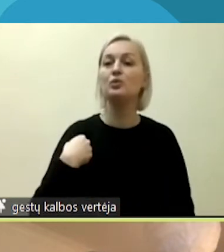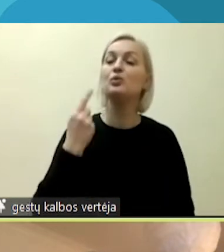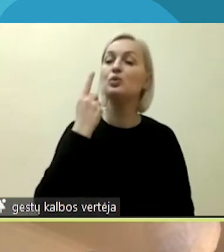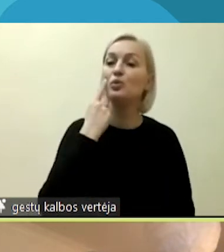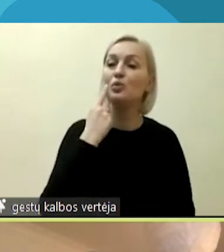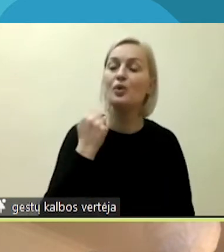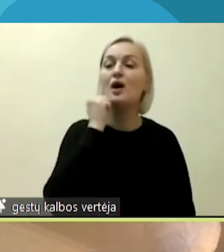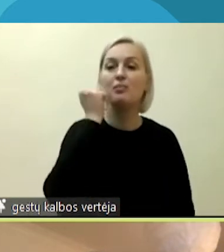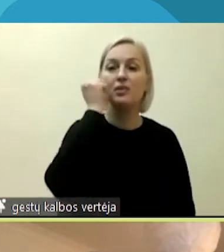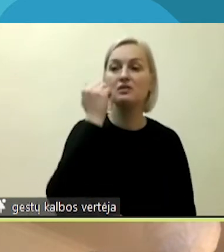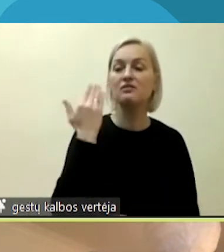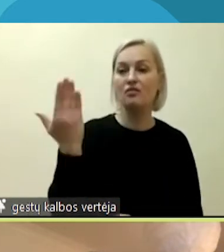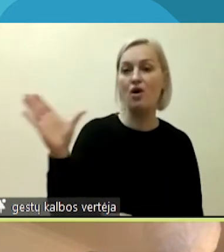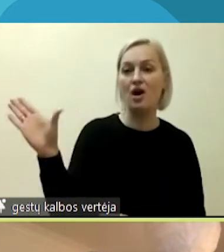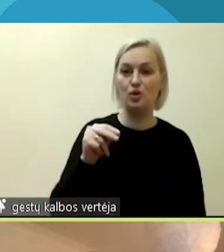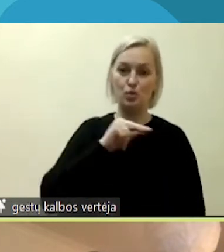partneriams,